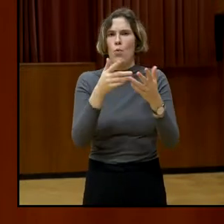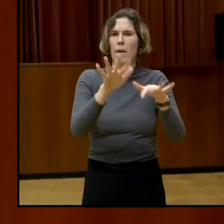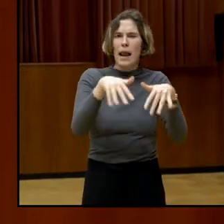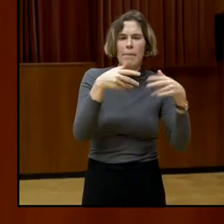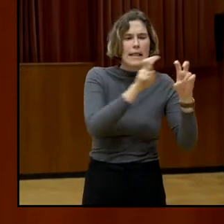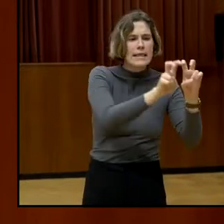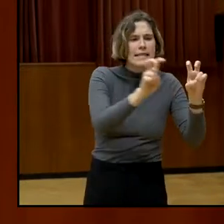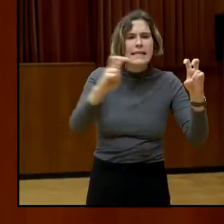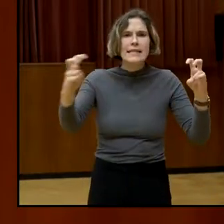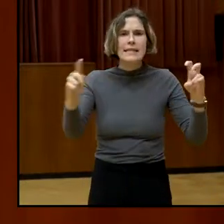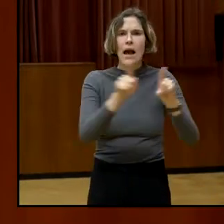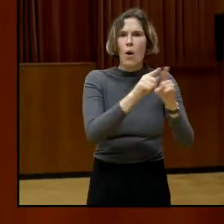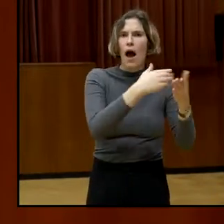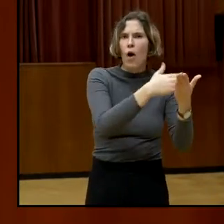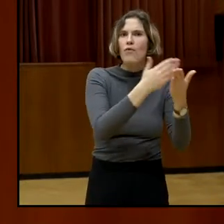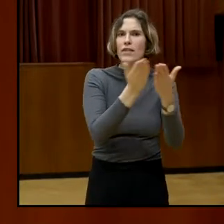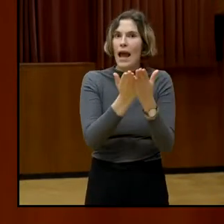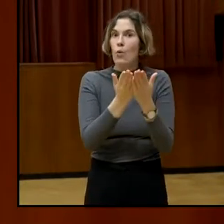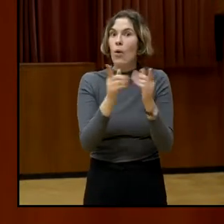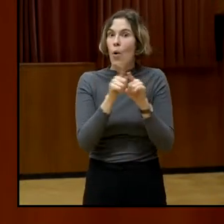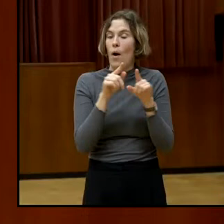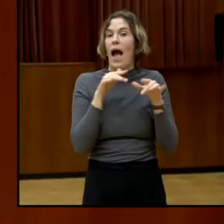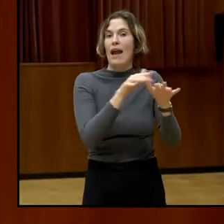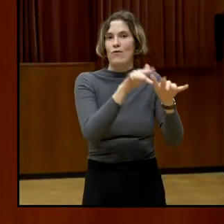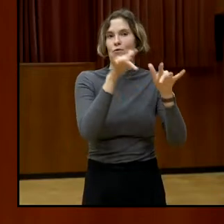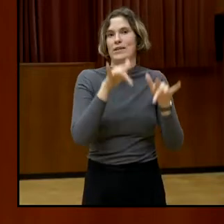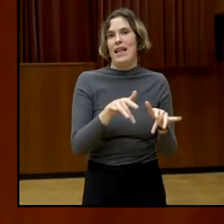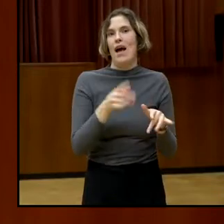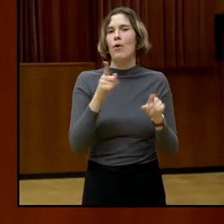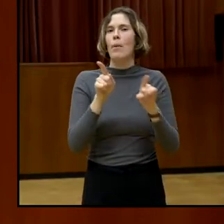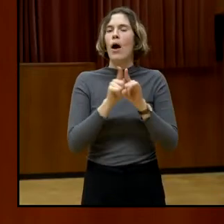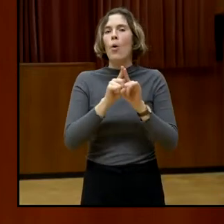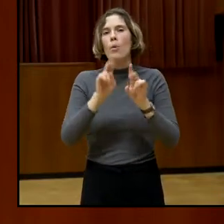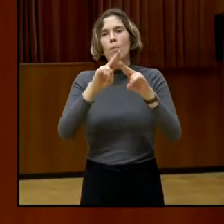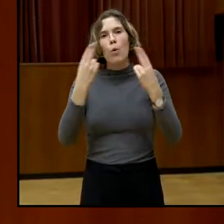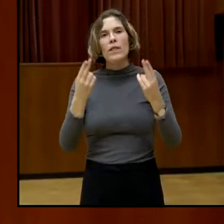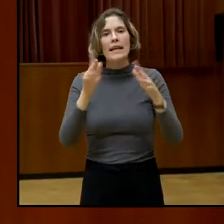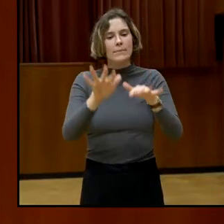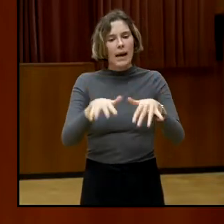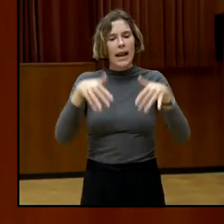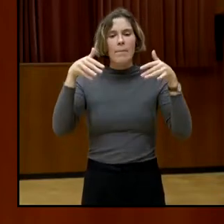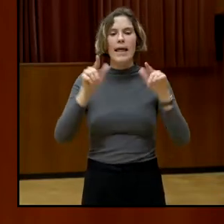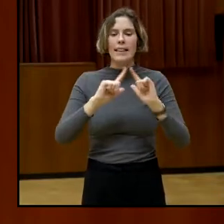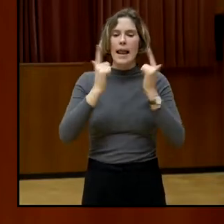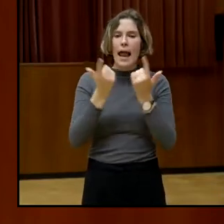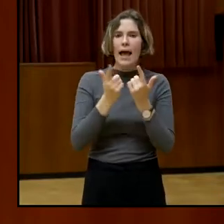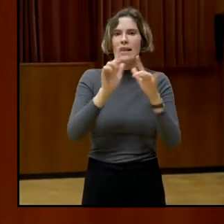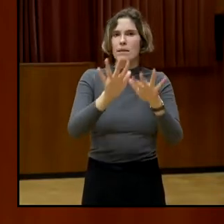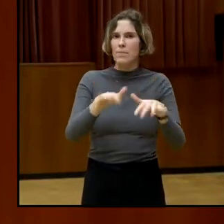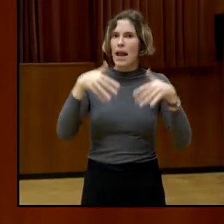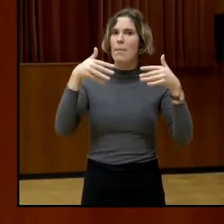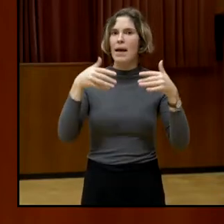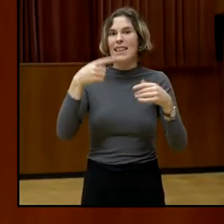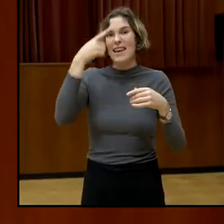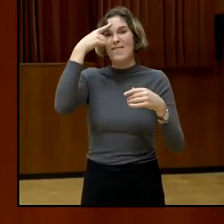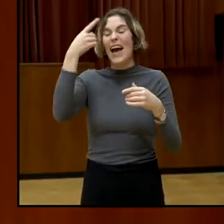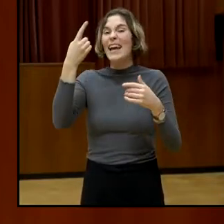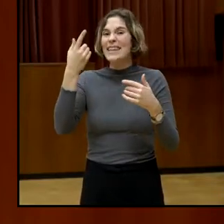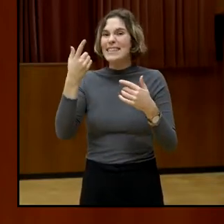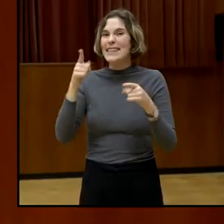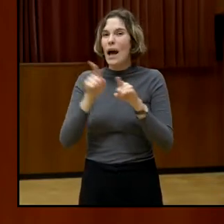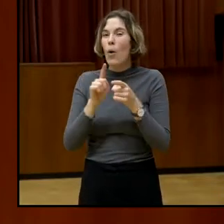Mandate in verschiedenen Bundes und Landesparlamenten nach der Anzahl der gemeldeten österreichischen